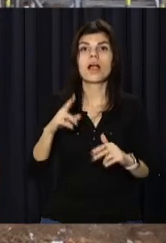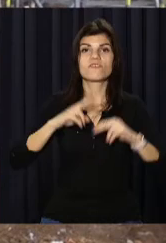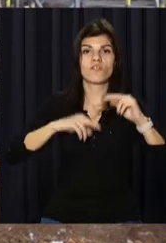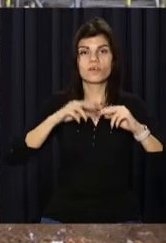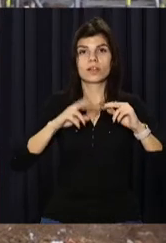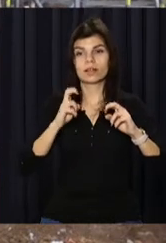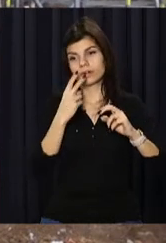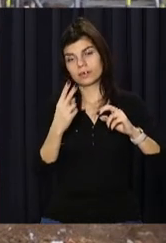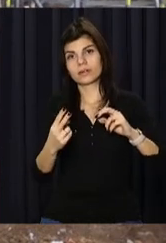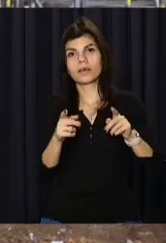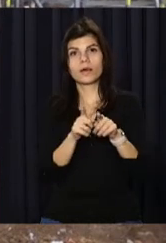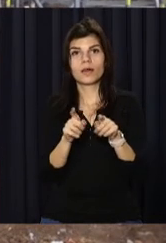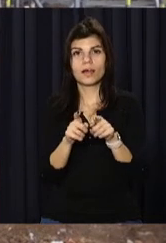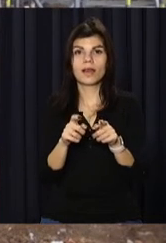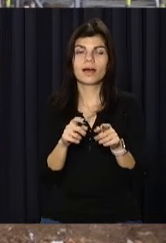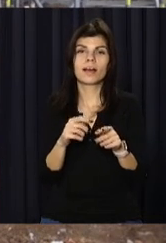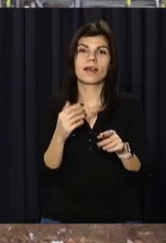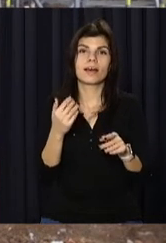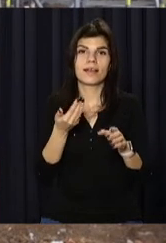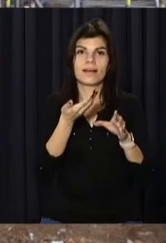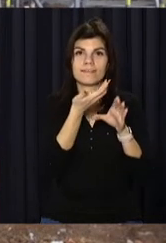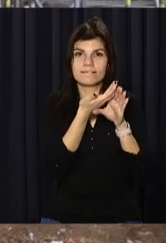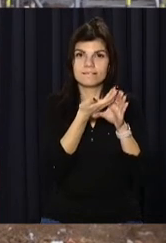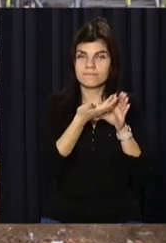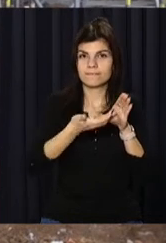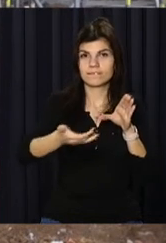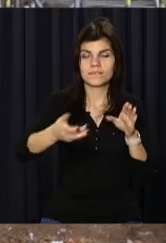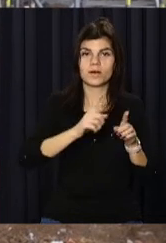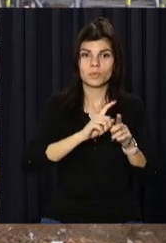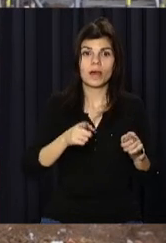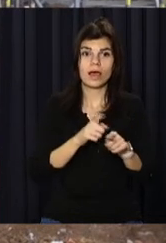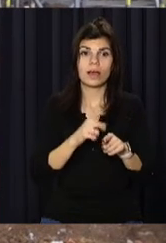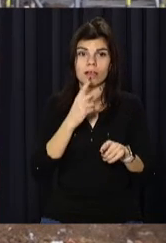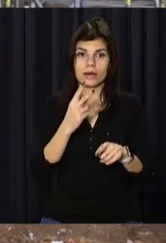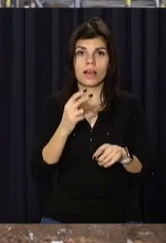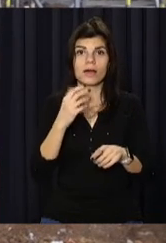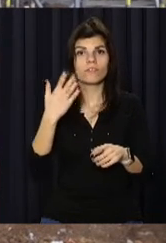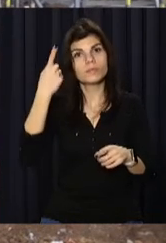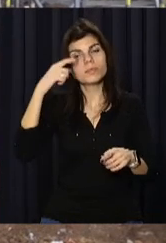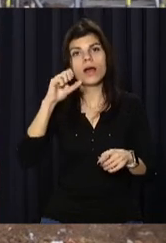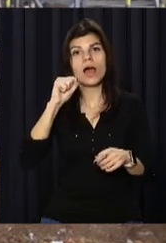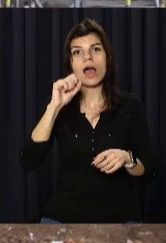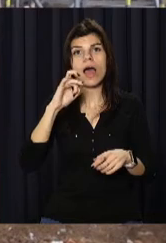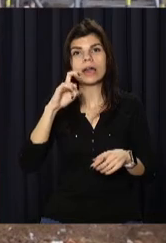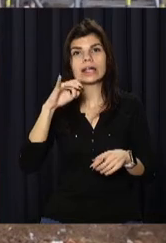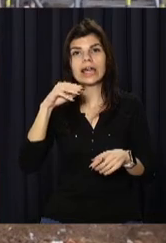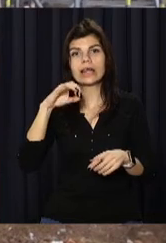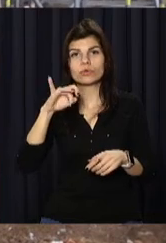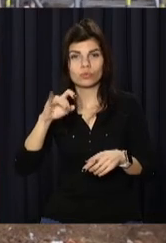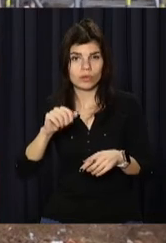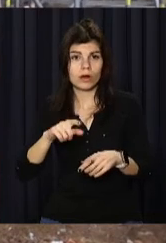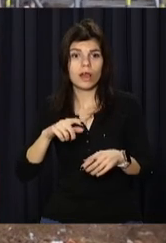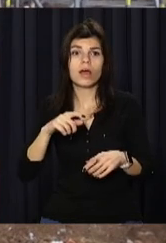форма у вигляді кришки рояля. В цілому це такий яскравий архітектурний об'єкт. і саме призначення.